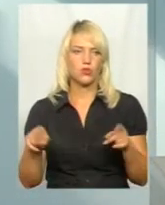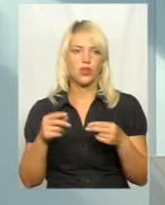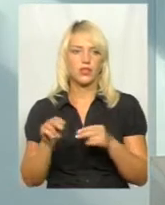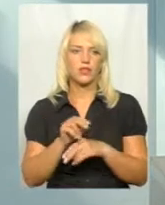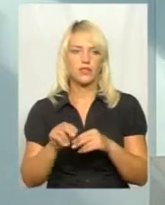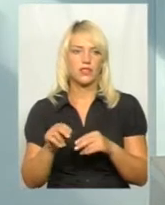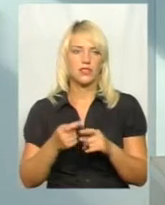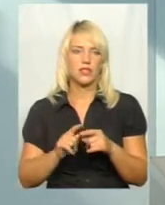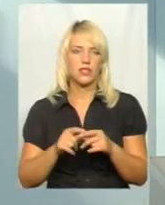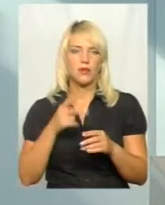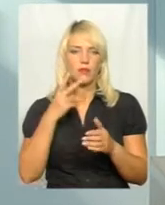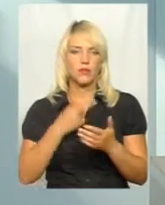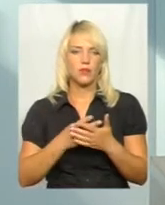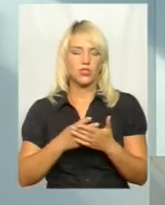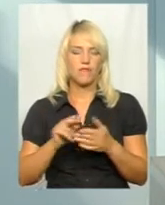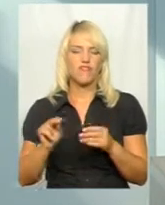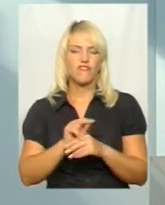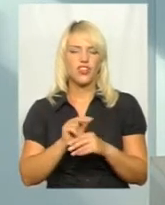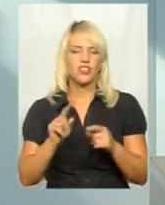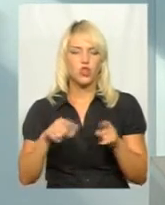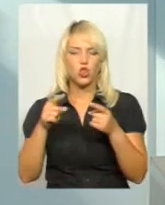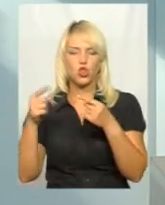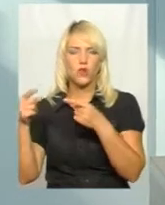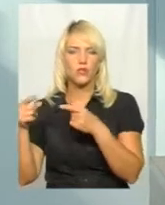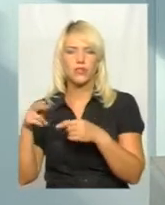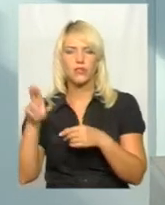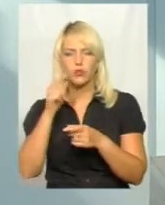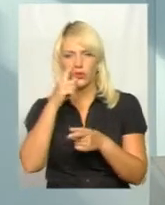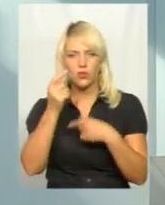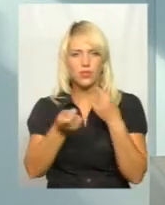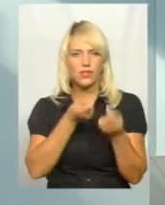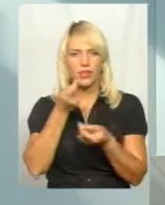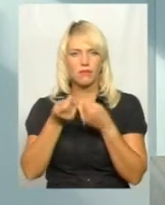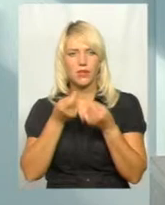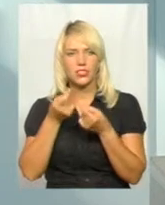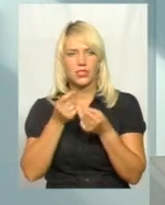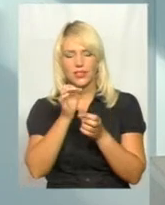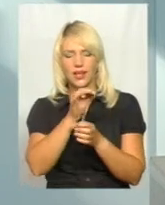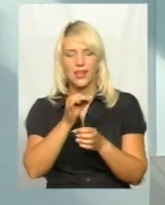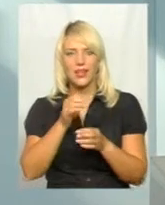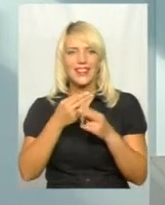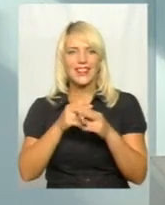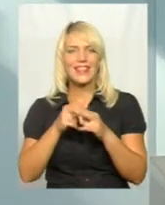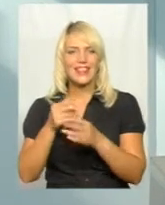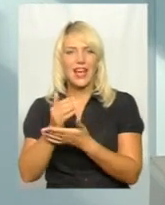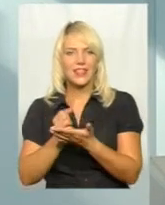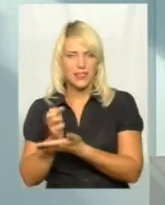передбачає відновлення до найменших, як-то кажуть, мілких деталей відновлення